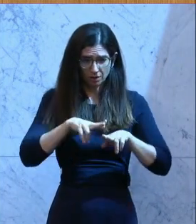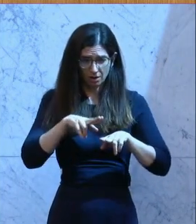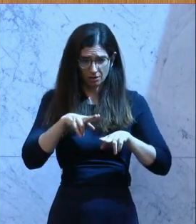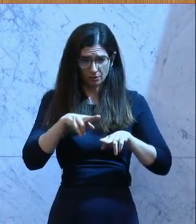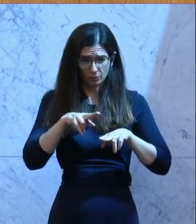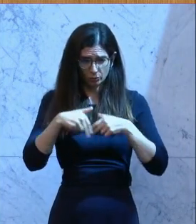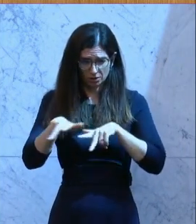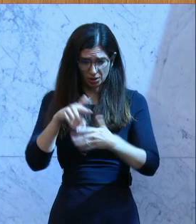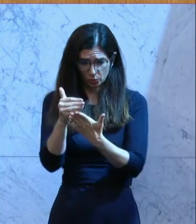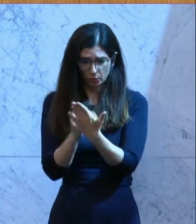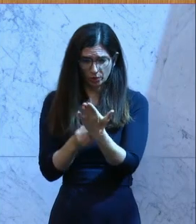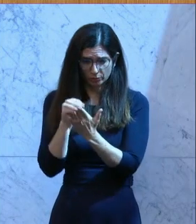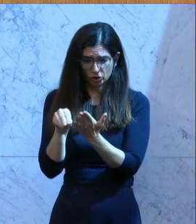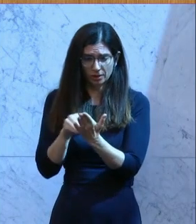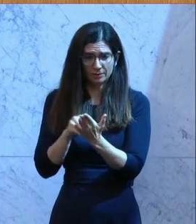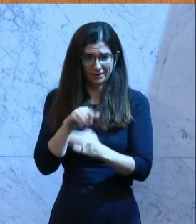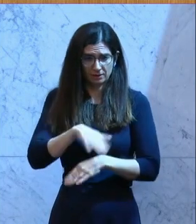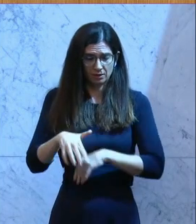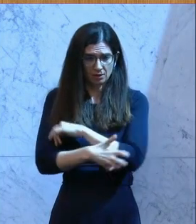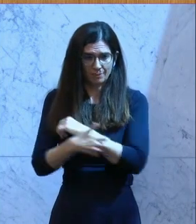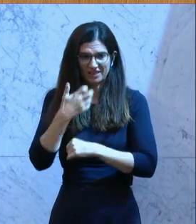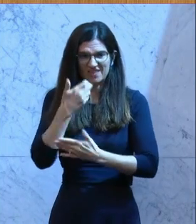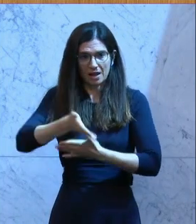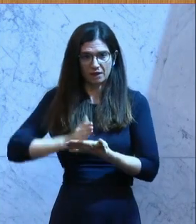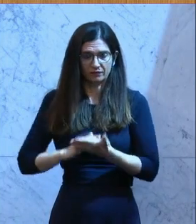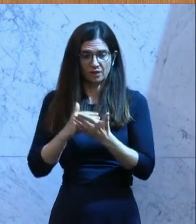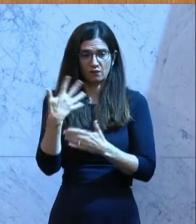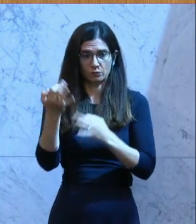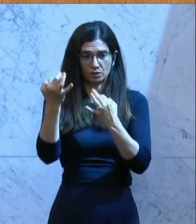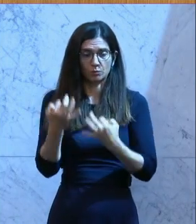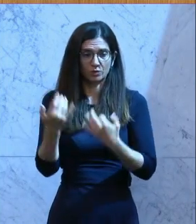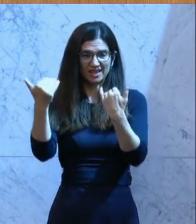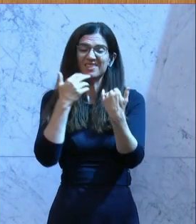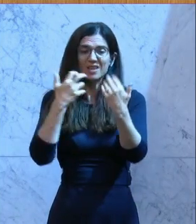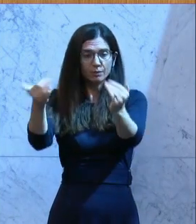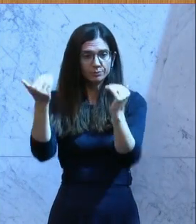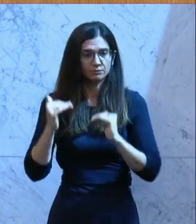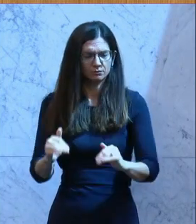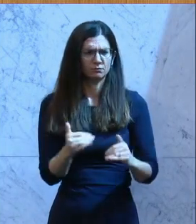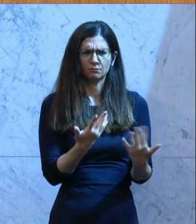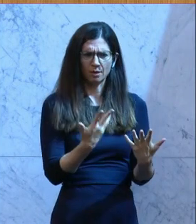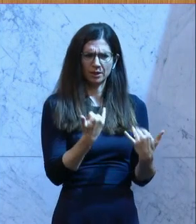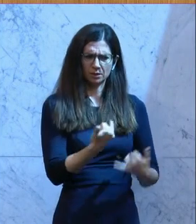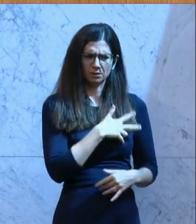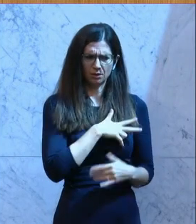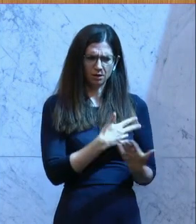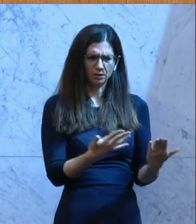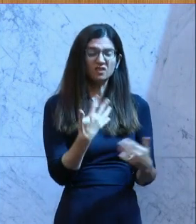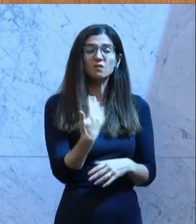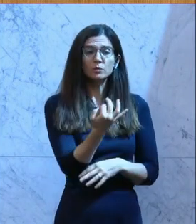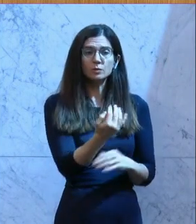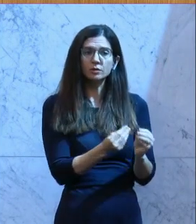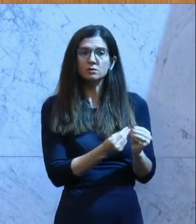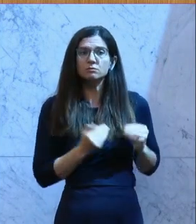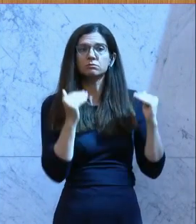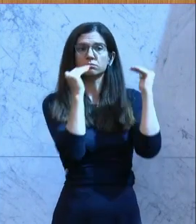reingeschrieben, Sie wollen die Kinderarmut in Österreich halbieren und 50 Prozent senken. Was sagen die Fakten? Sie ist um 50 Prozent